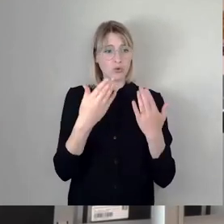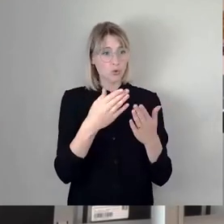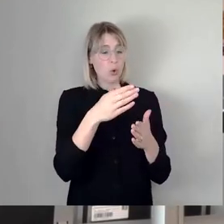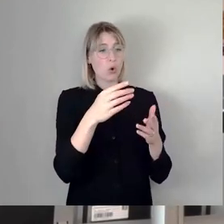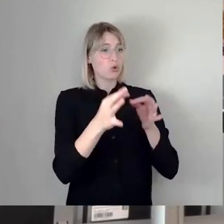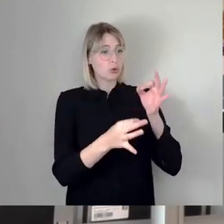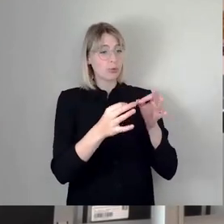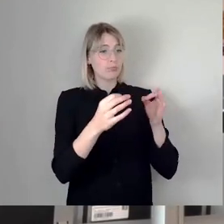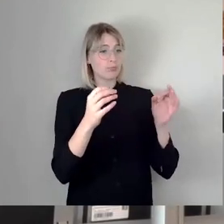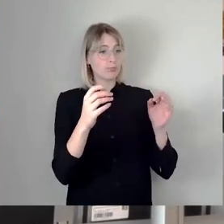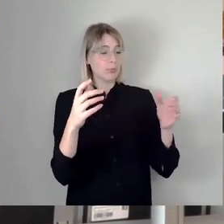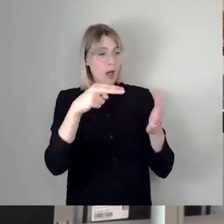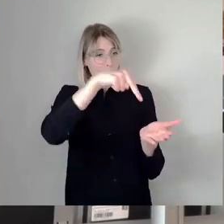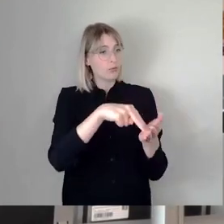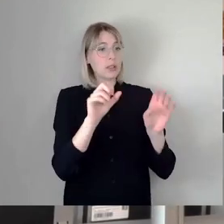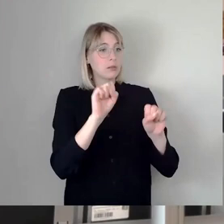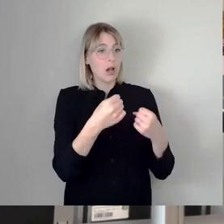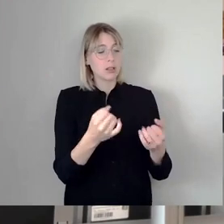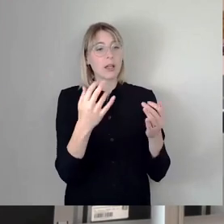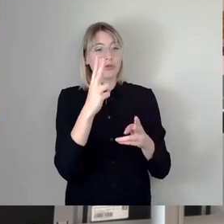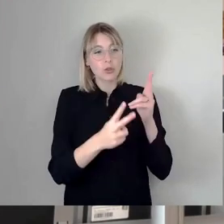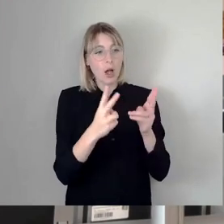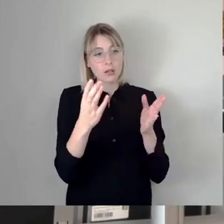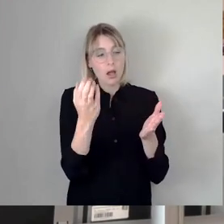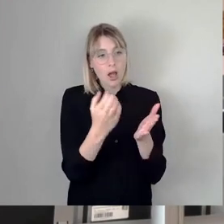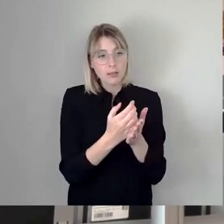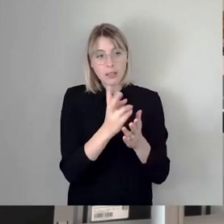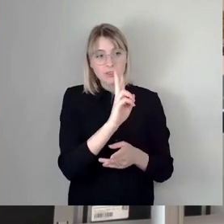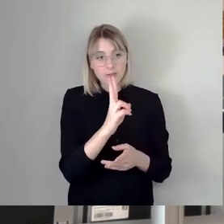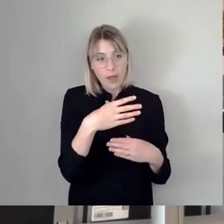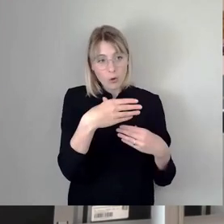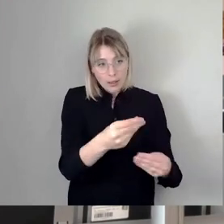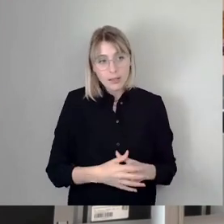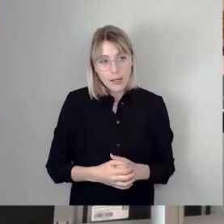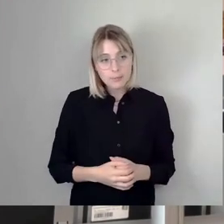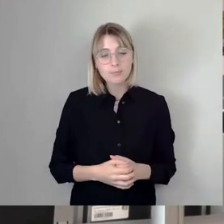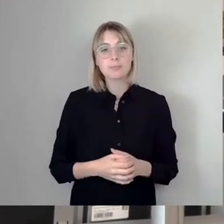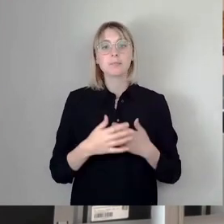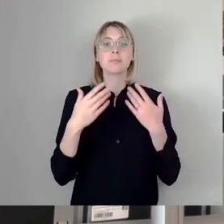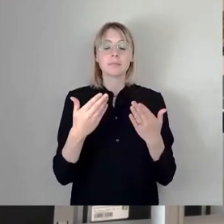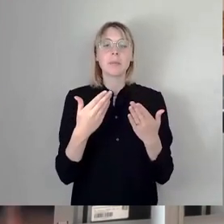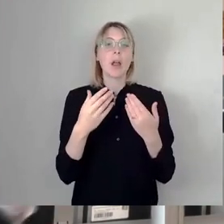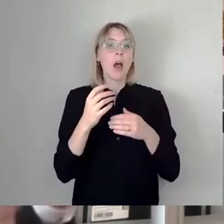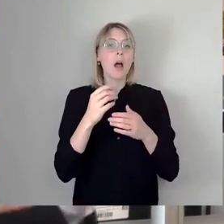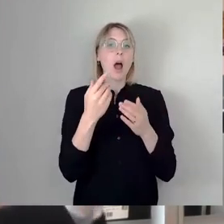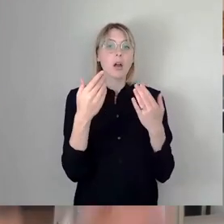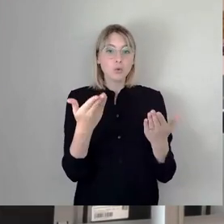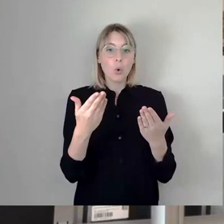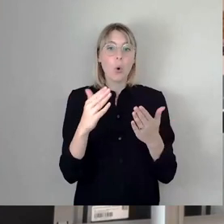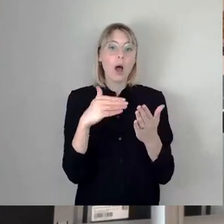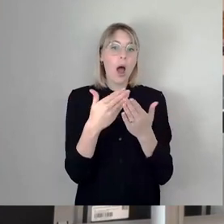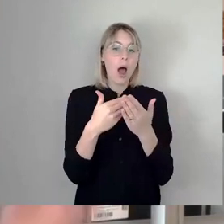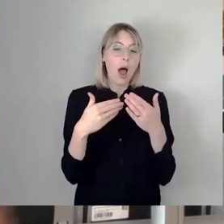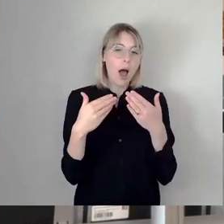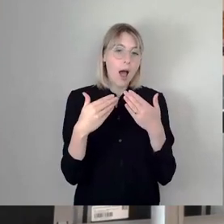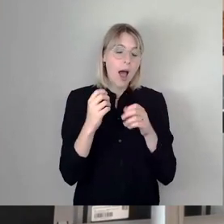darf. Wer trägt diesen Schadensersatz? Alles ungeklärt. Und mit solchen Ausschreibungsunterlagen wollen wir die Filmmächte retten?